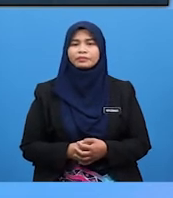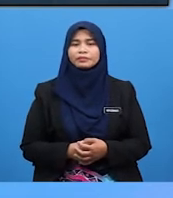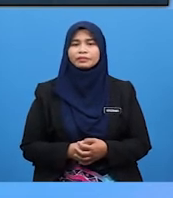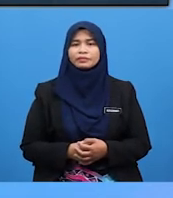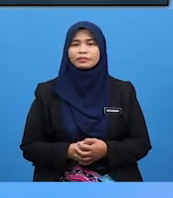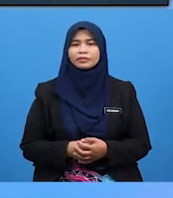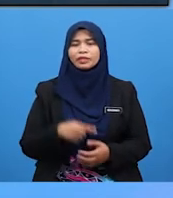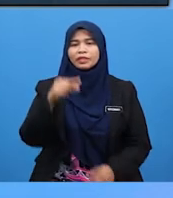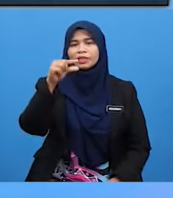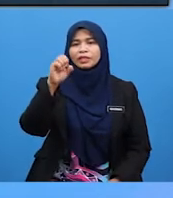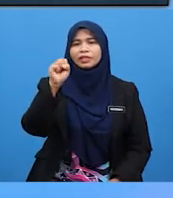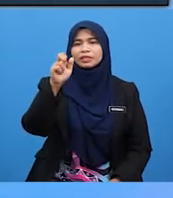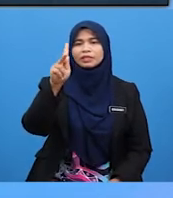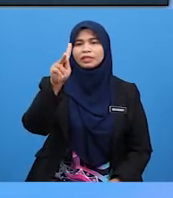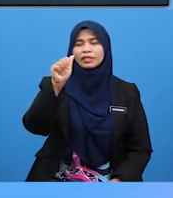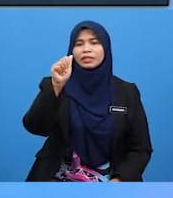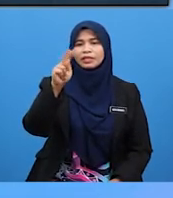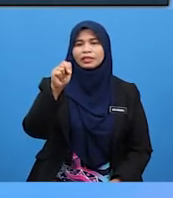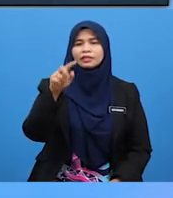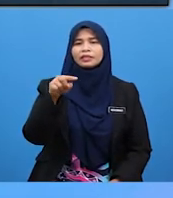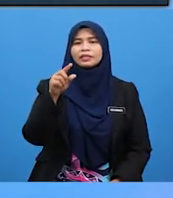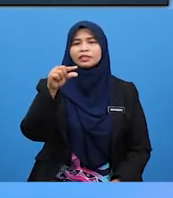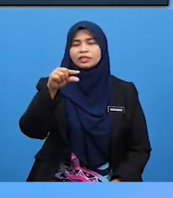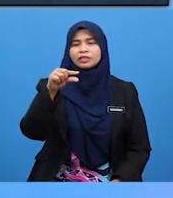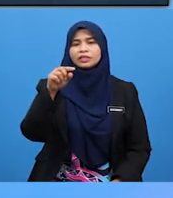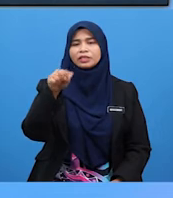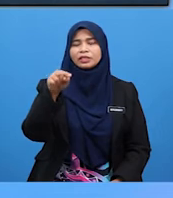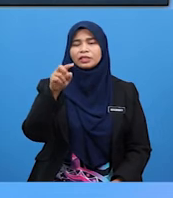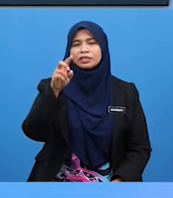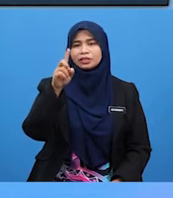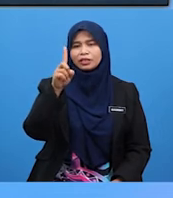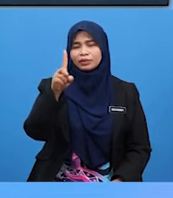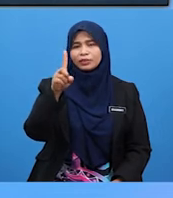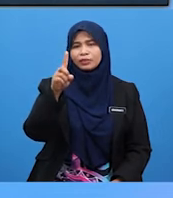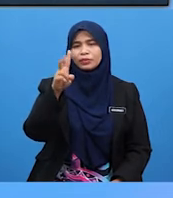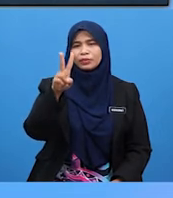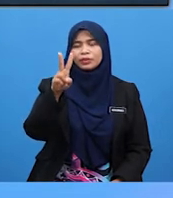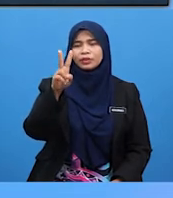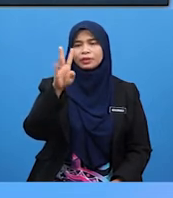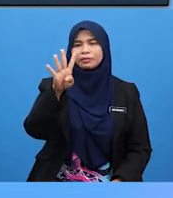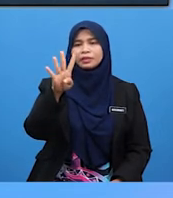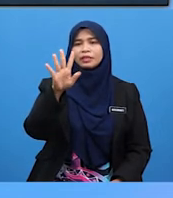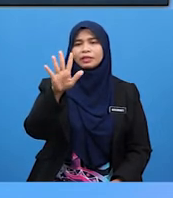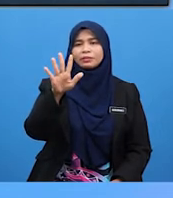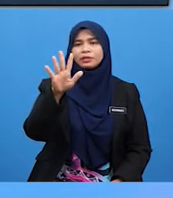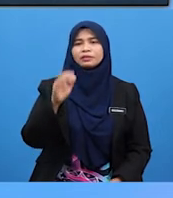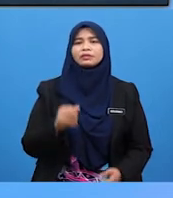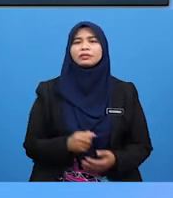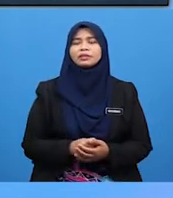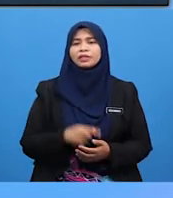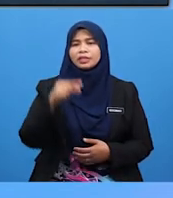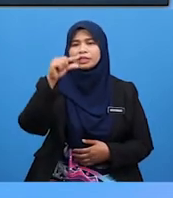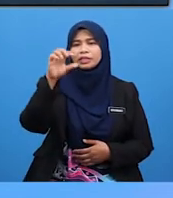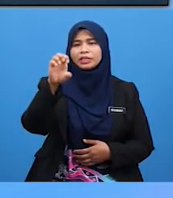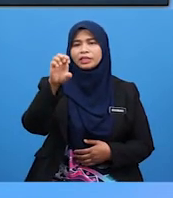Gesekan Gesekan G.1245 G I